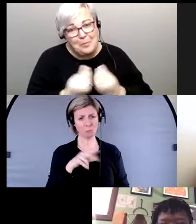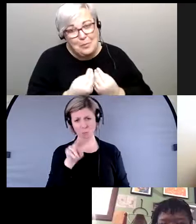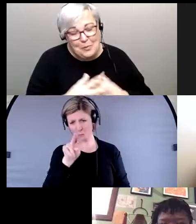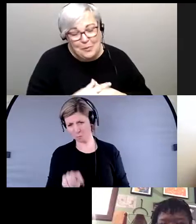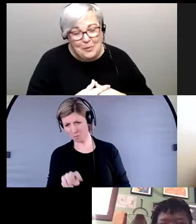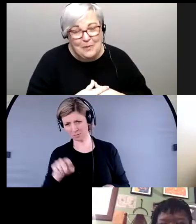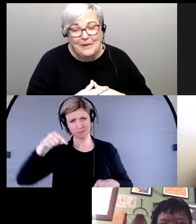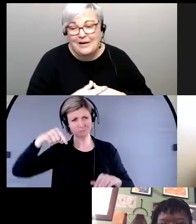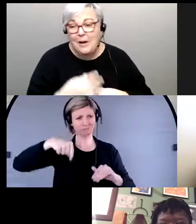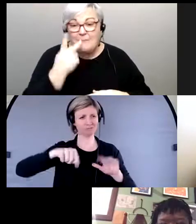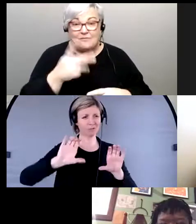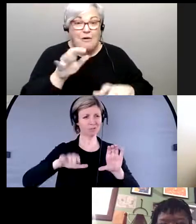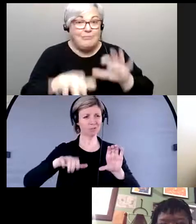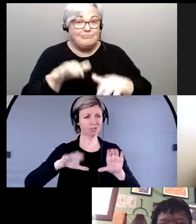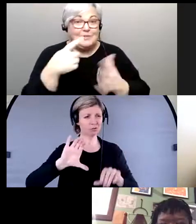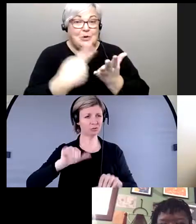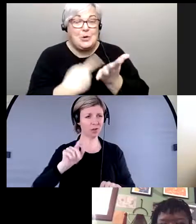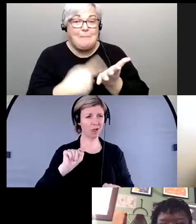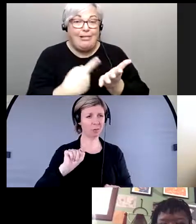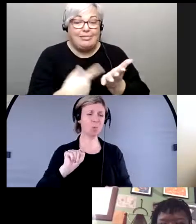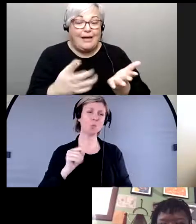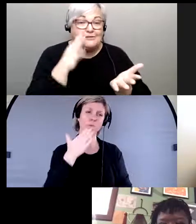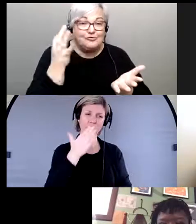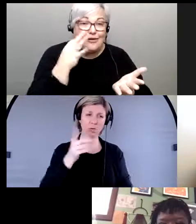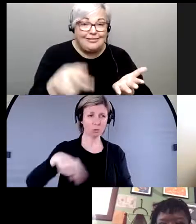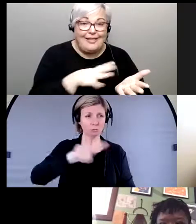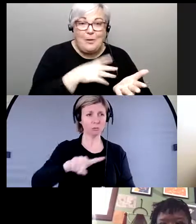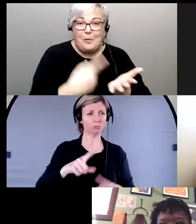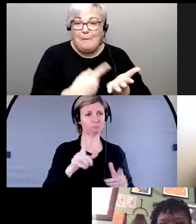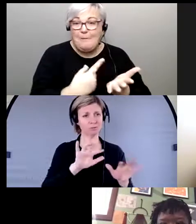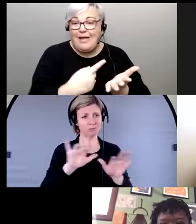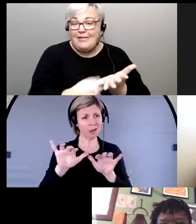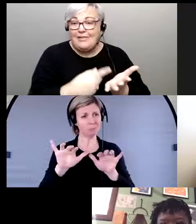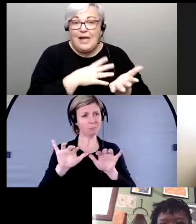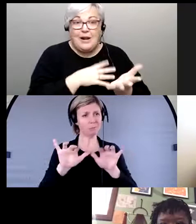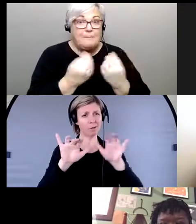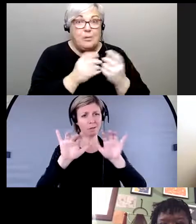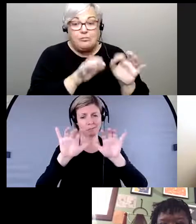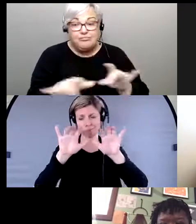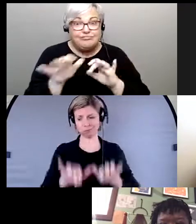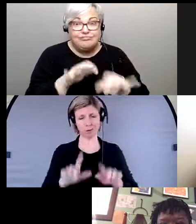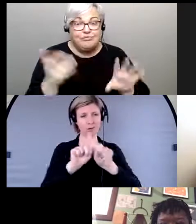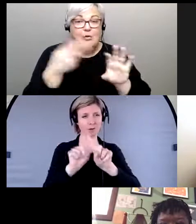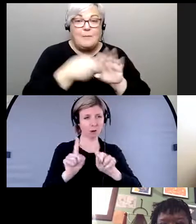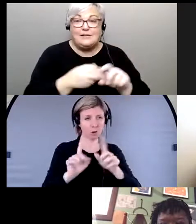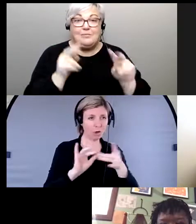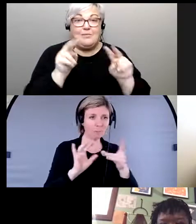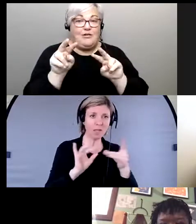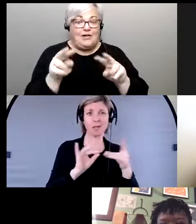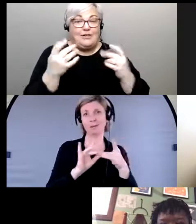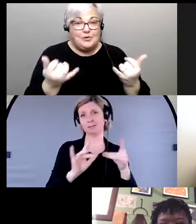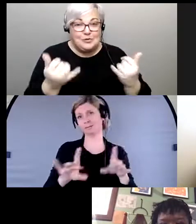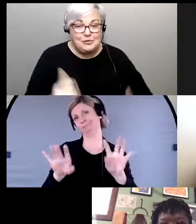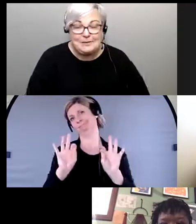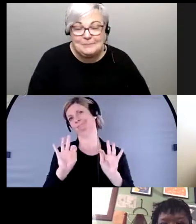je vois dans les commentaires dans le chat et je vois qu'il y plusieurs personnes qui ont participé à la conversation d'aujourd'hui et